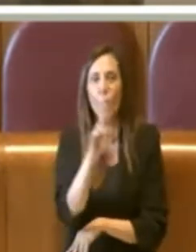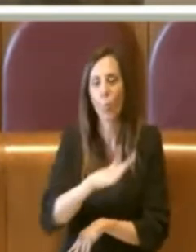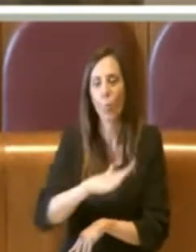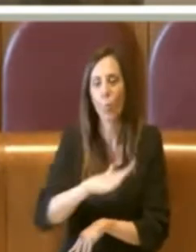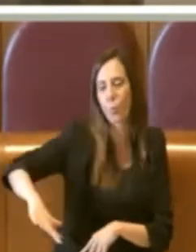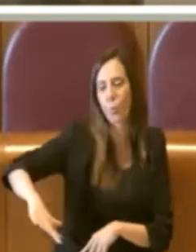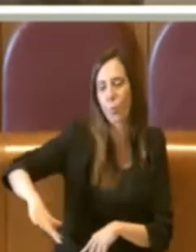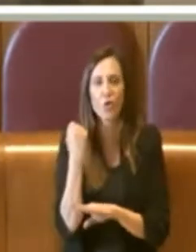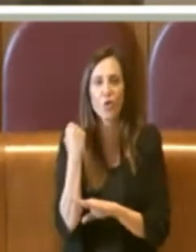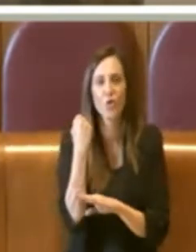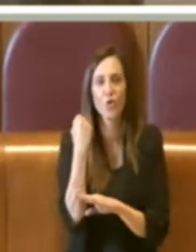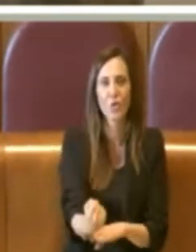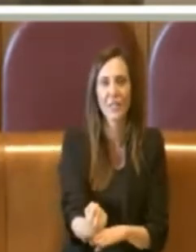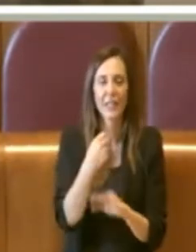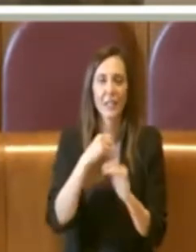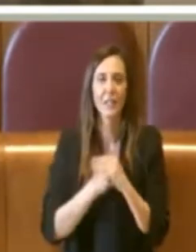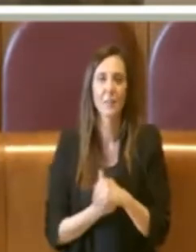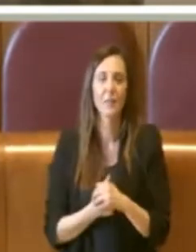sostenibile